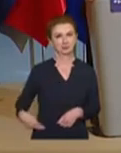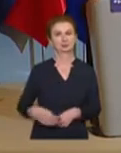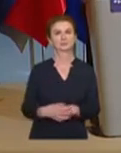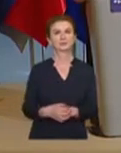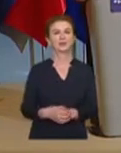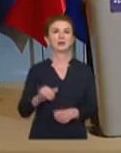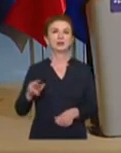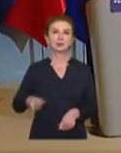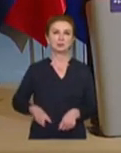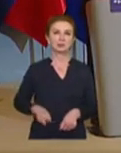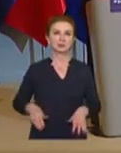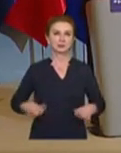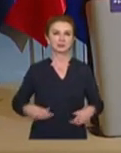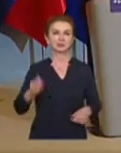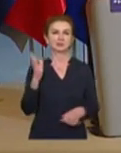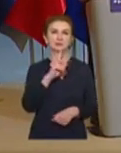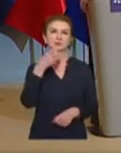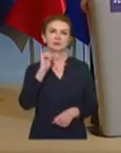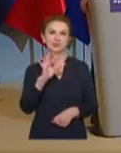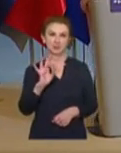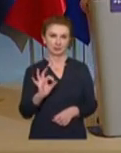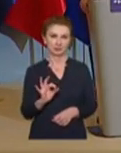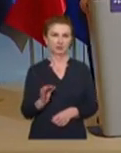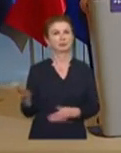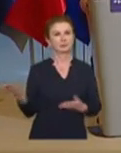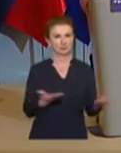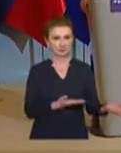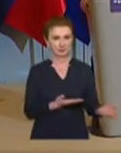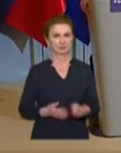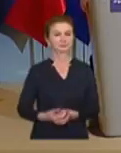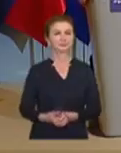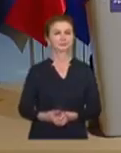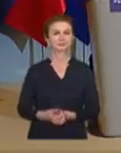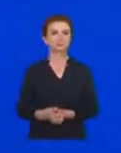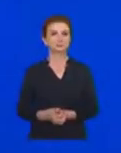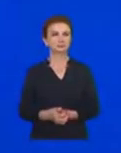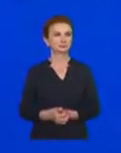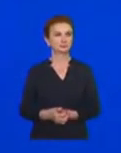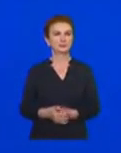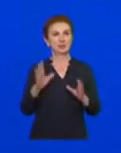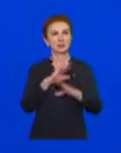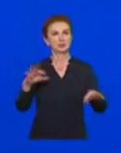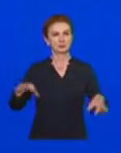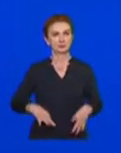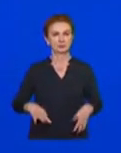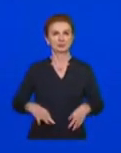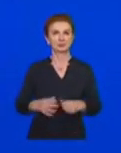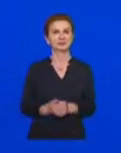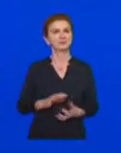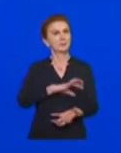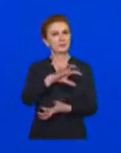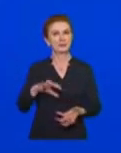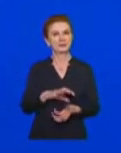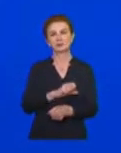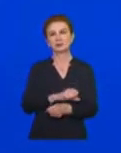Rząd rozluźnia obostrzenia. 29 kwietnia na konferencji prasowej premier Mateusz Morawiecki poinformował o